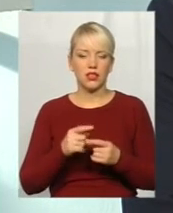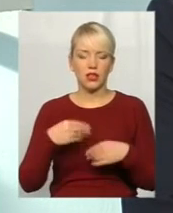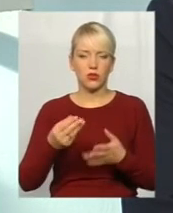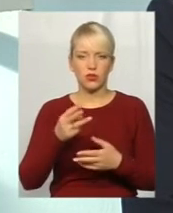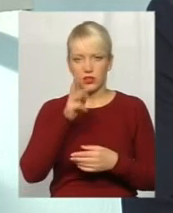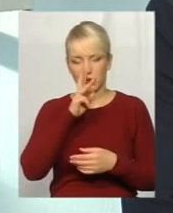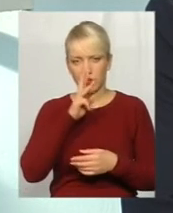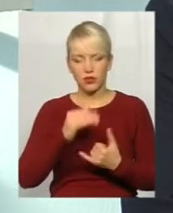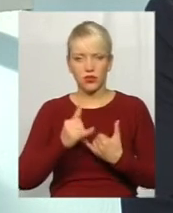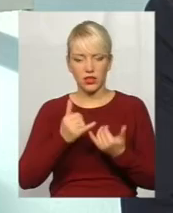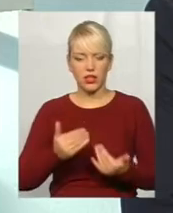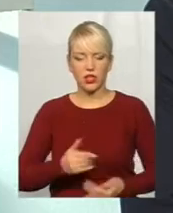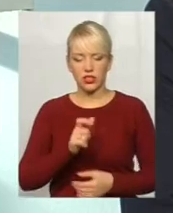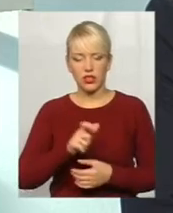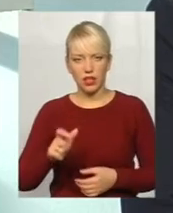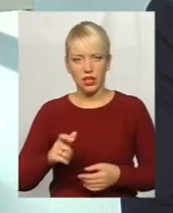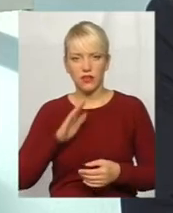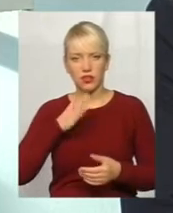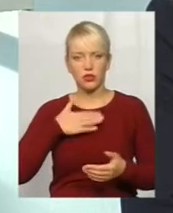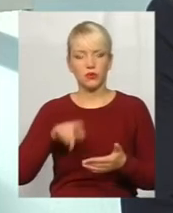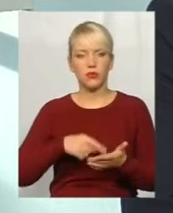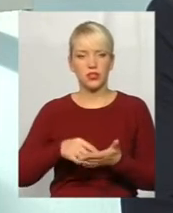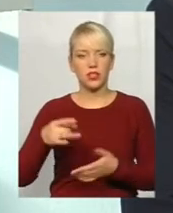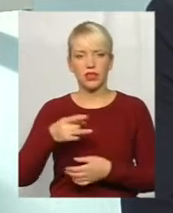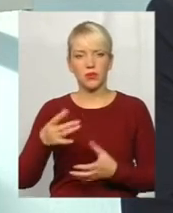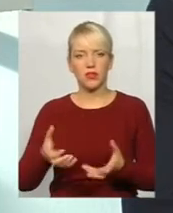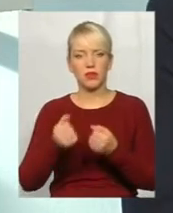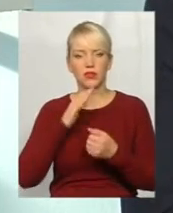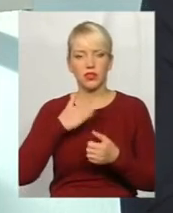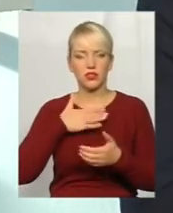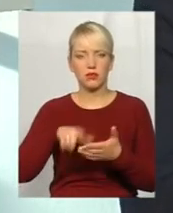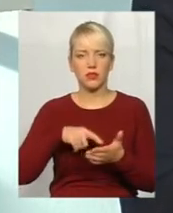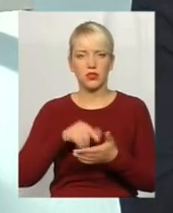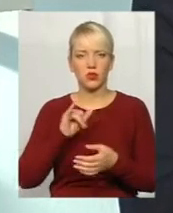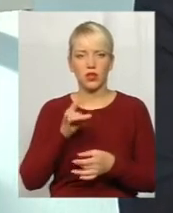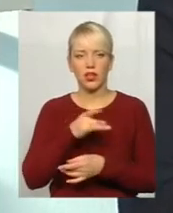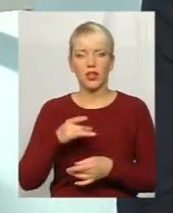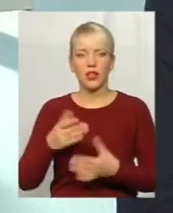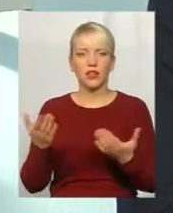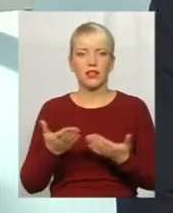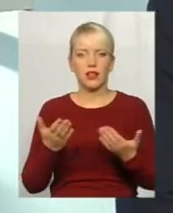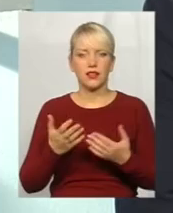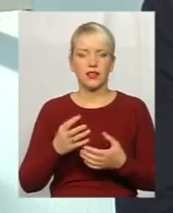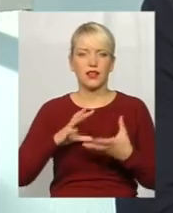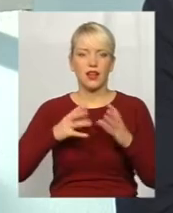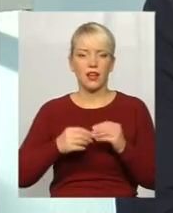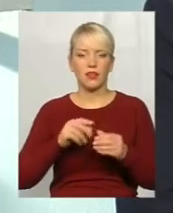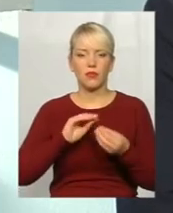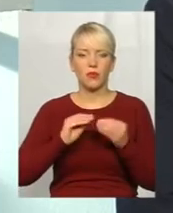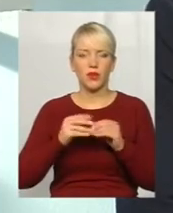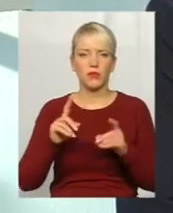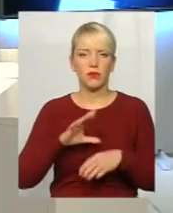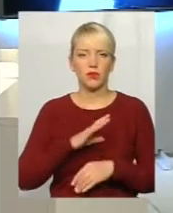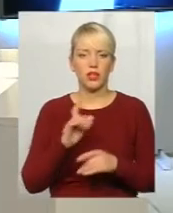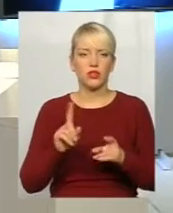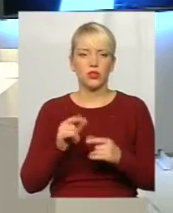жителів міста, регіона, підтримують місто і підтримують Україну. Які нагальні проблеми були, і що